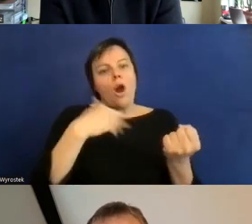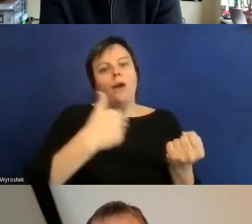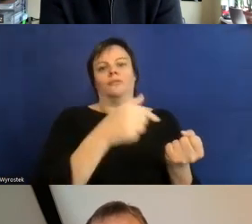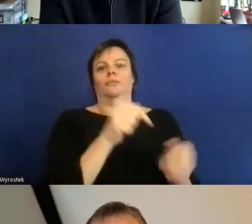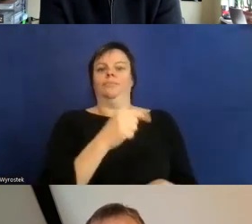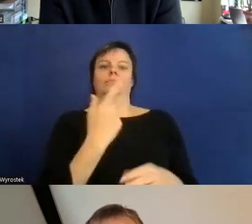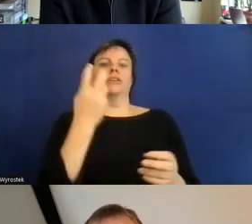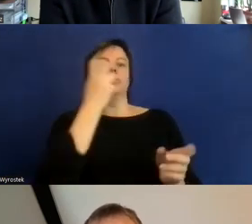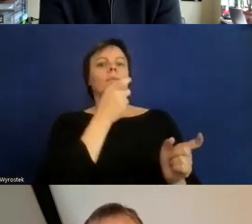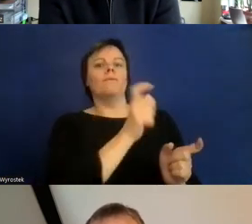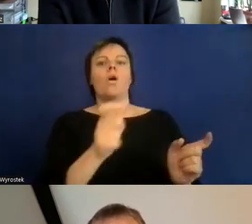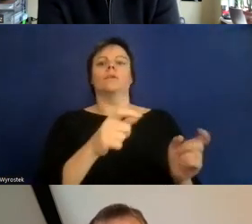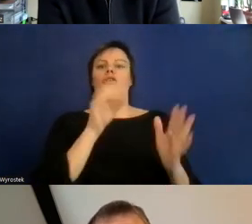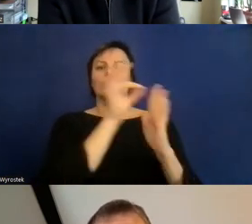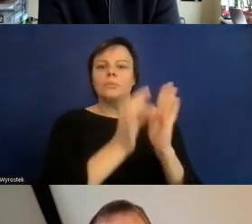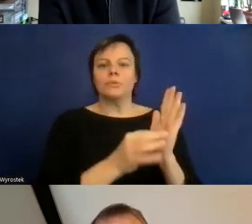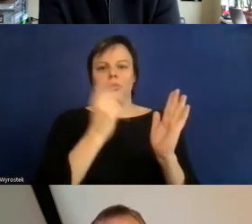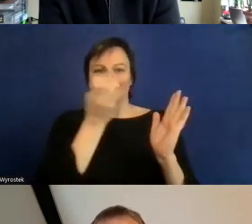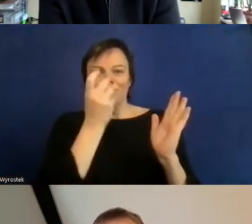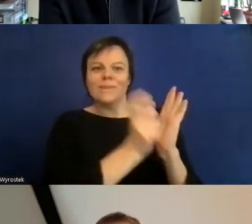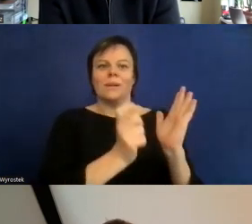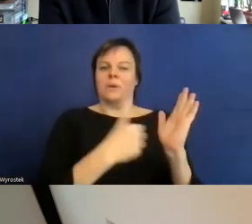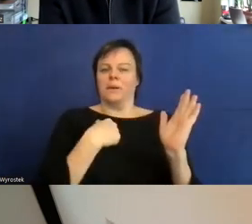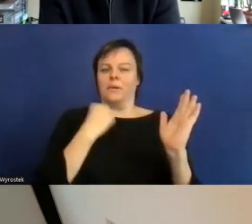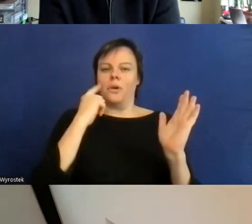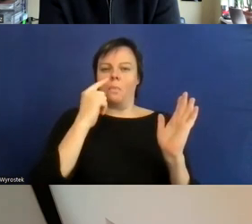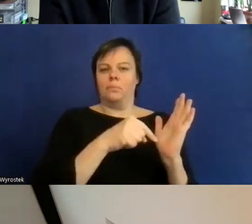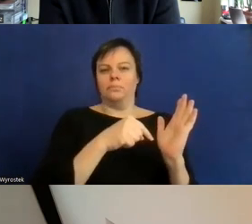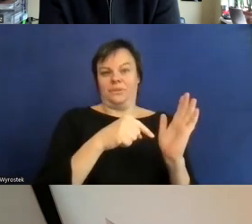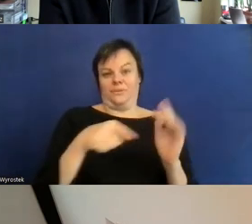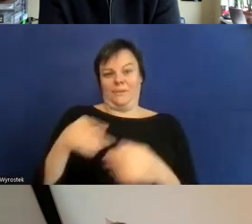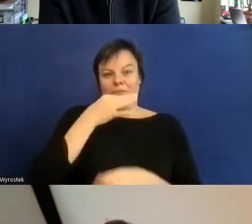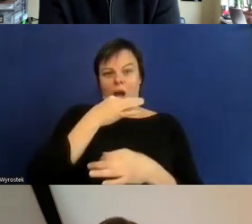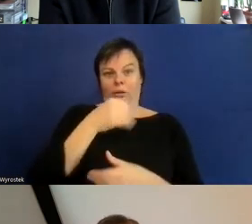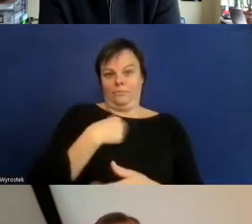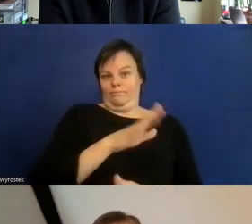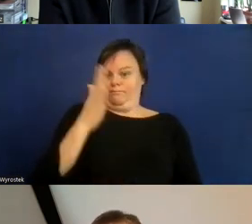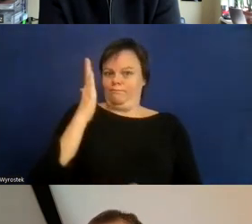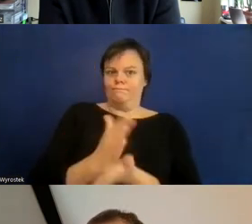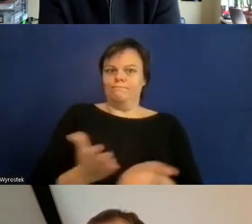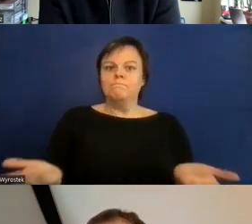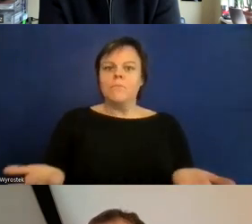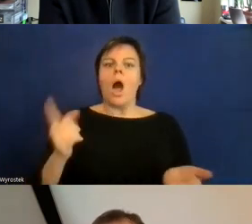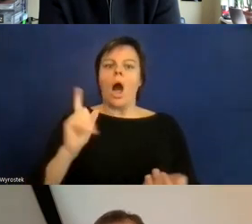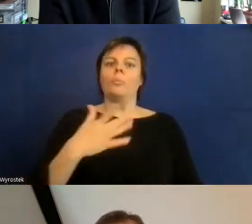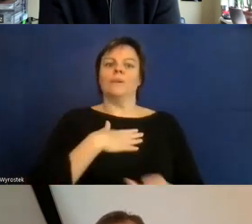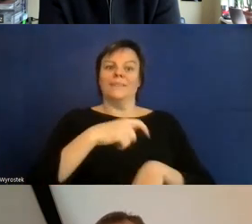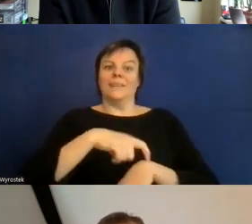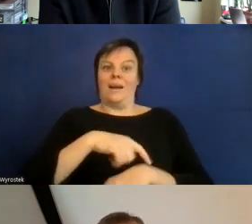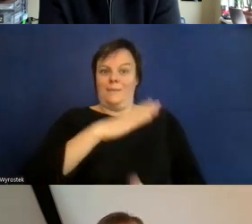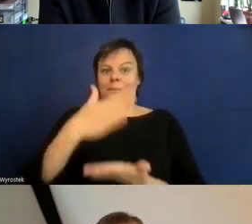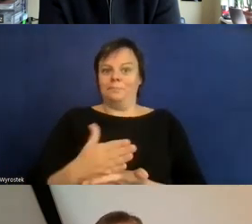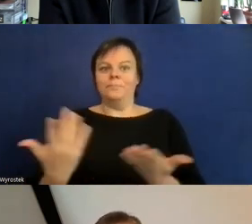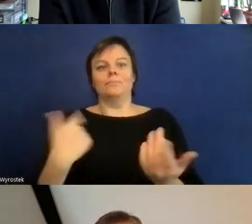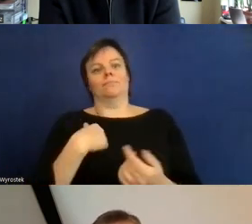Gregor Strutz für den Vortrag und auch bei den Dolmetscherinnen und dem Dolmetscher für die gute Übersetzung